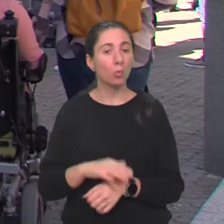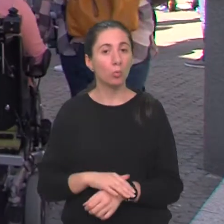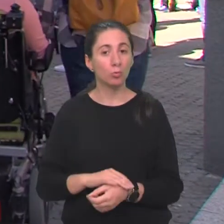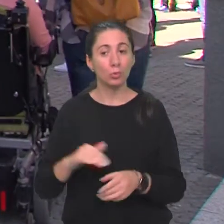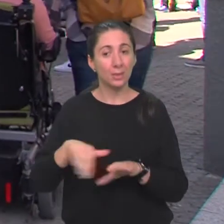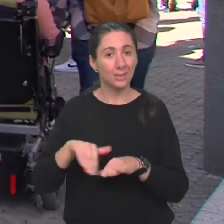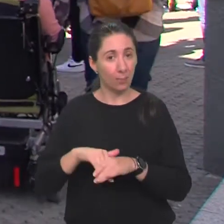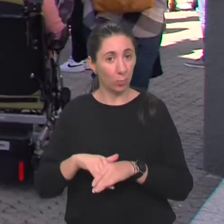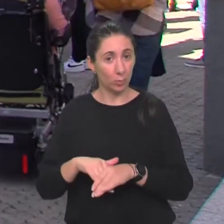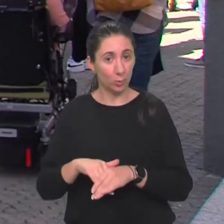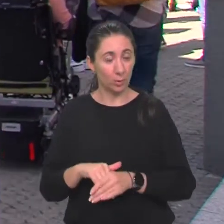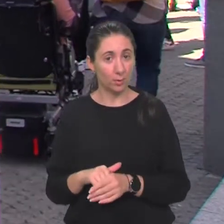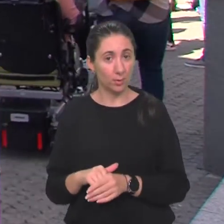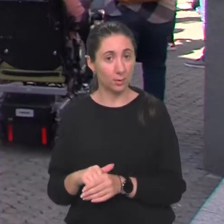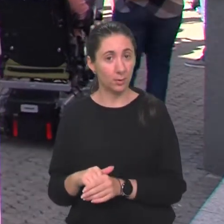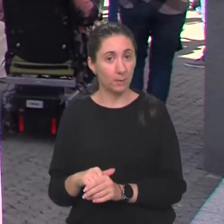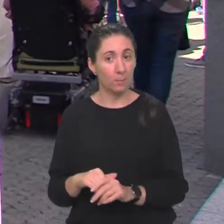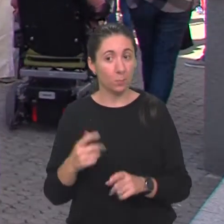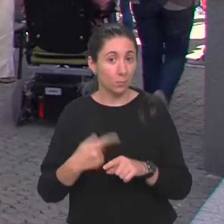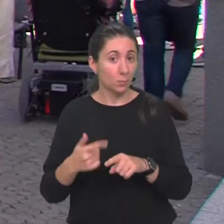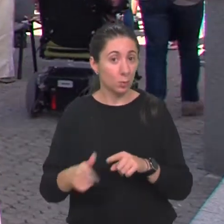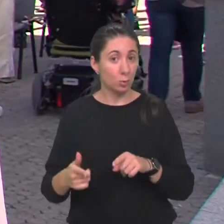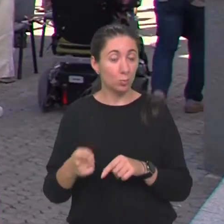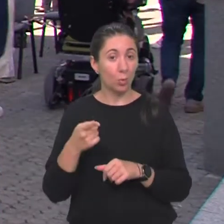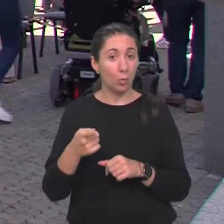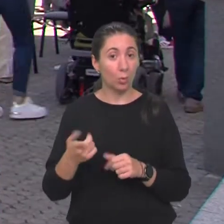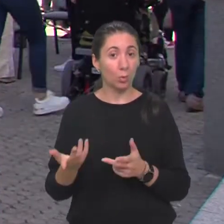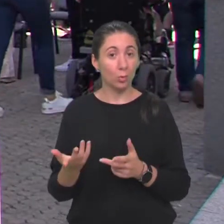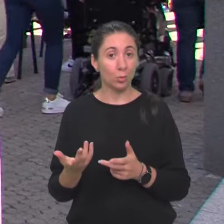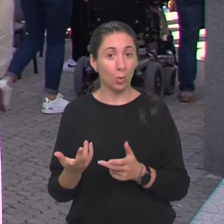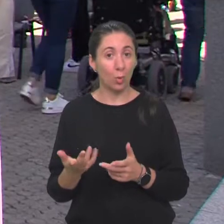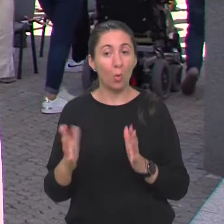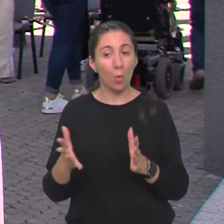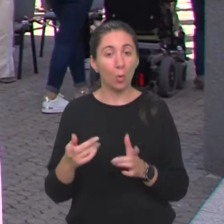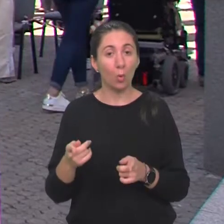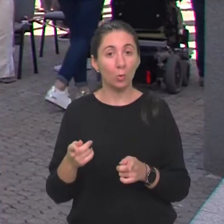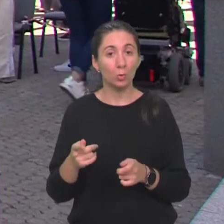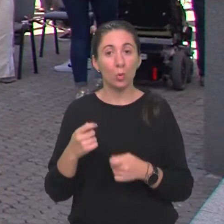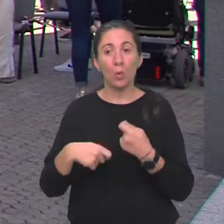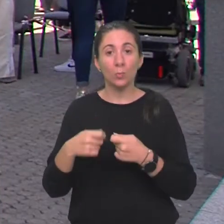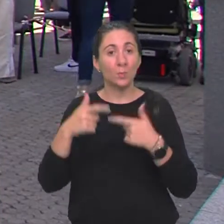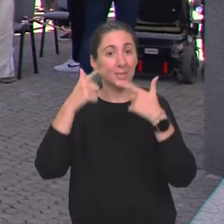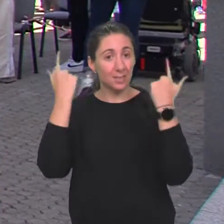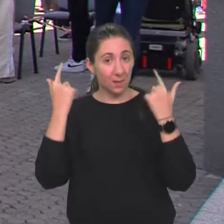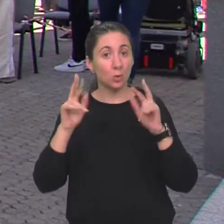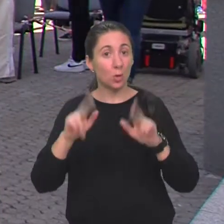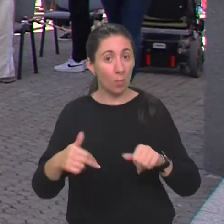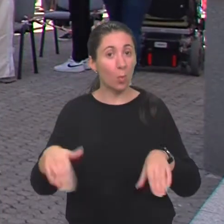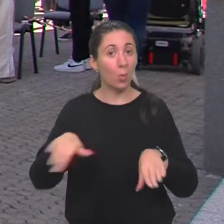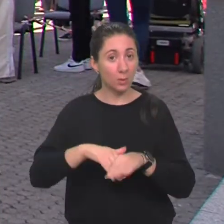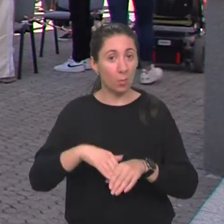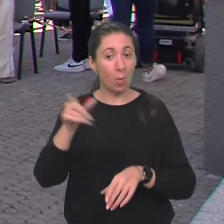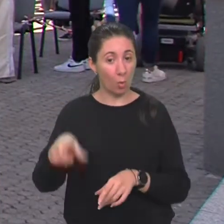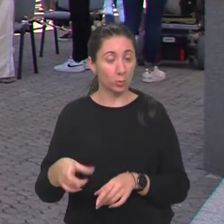zaposliti se, s obzirom na to koliko su zapravo poslodavci svjesni toga da mogu zaposliti